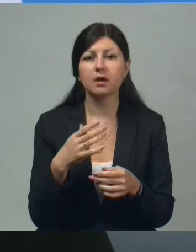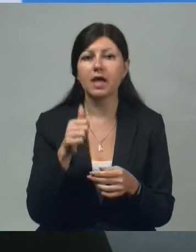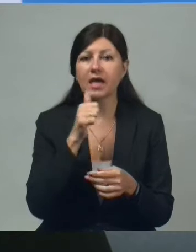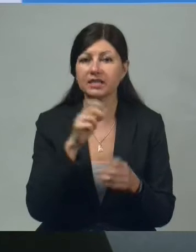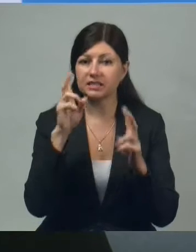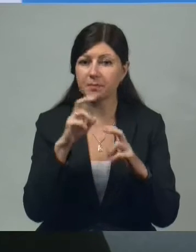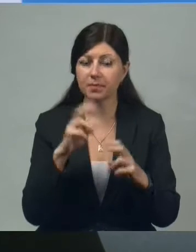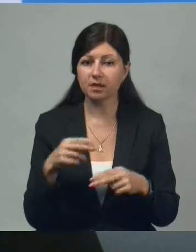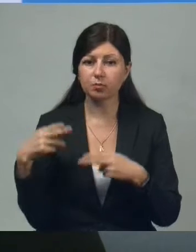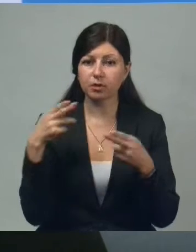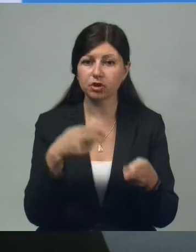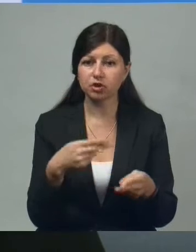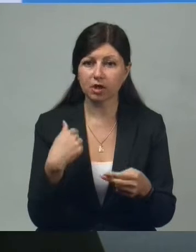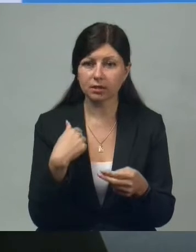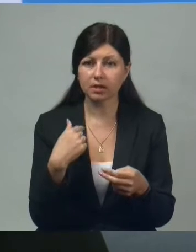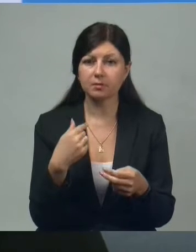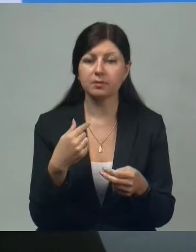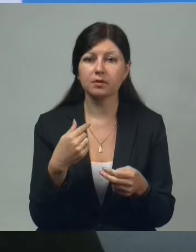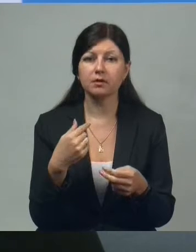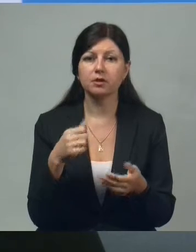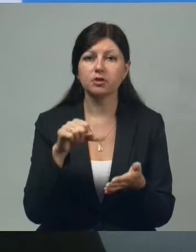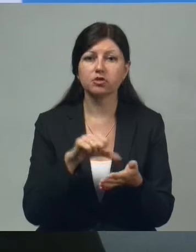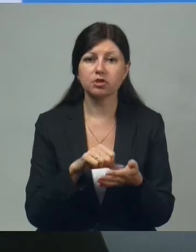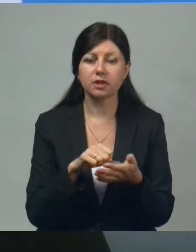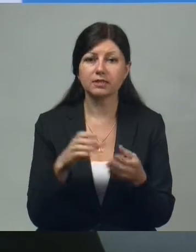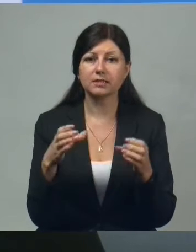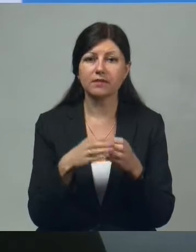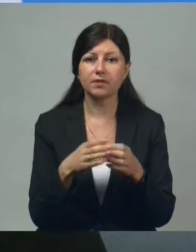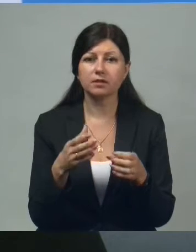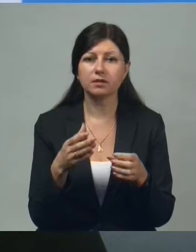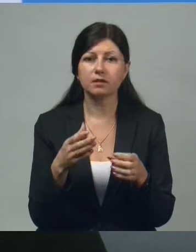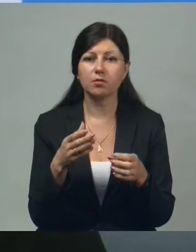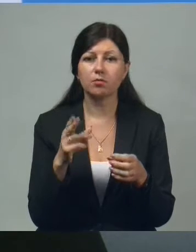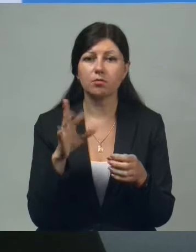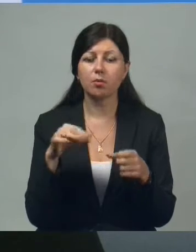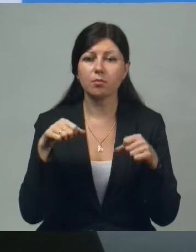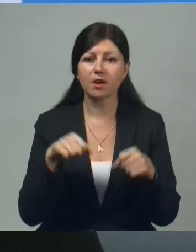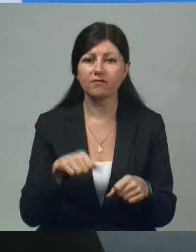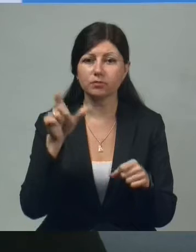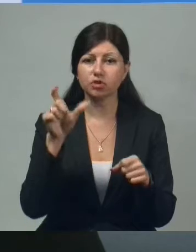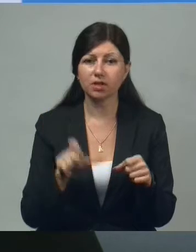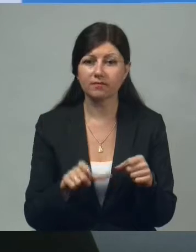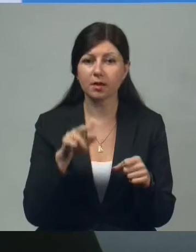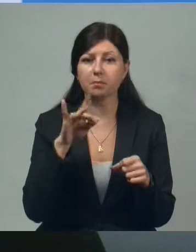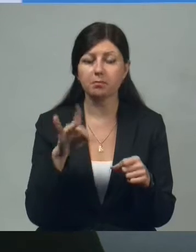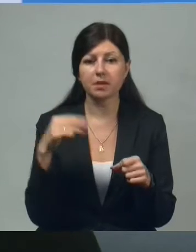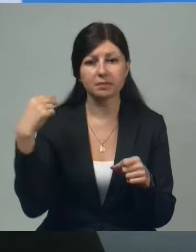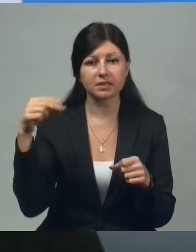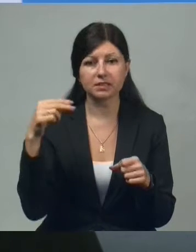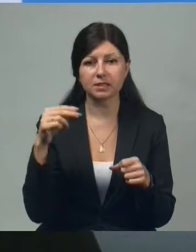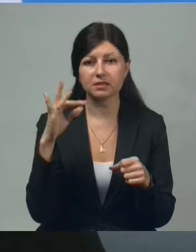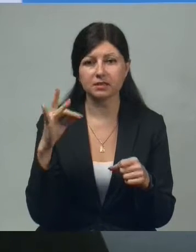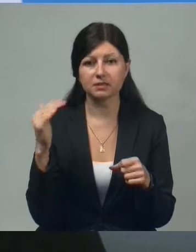эксперт, приезжал к нам, да, приезжал к нам член Совета по правам человека при президенте Российской